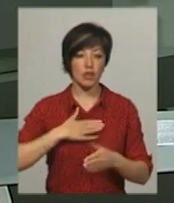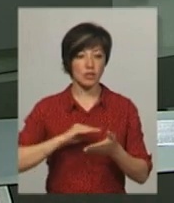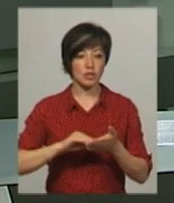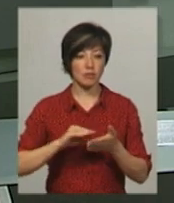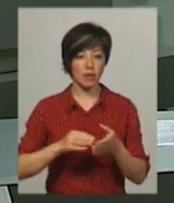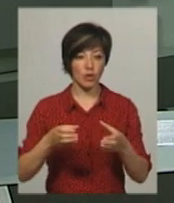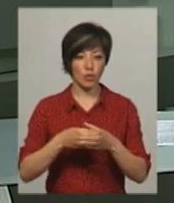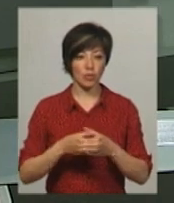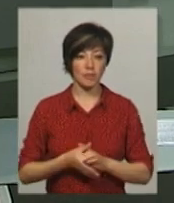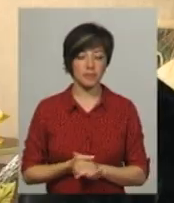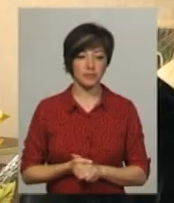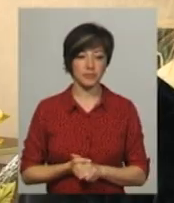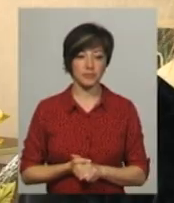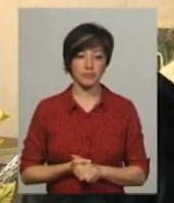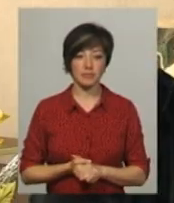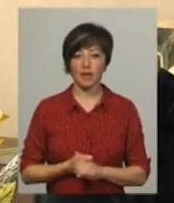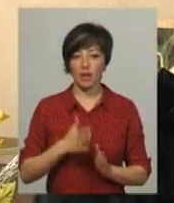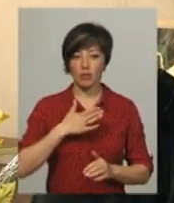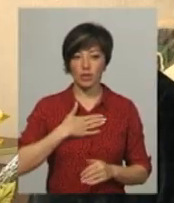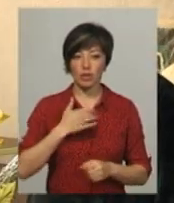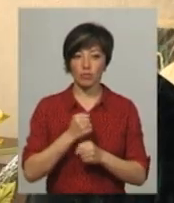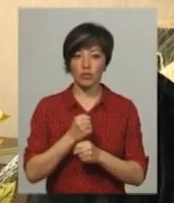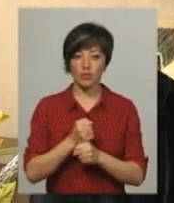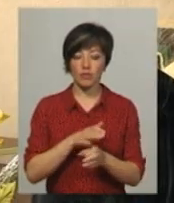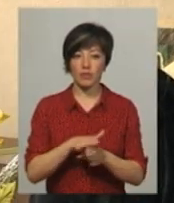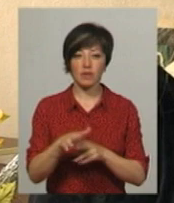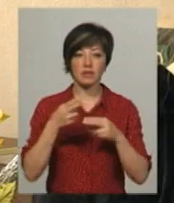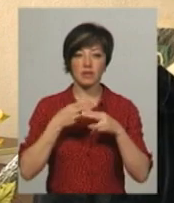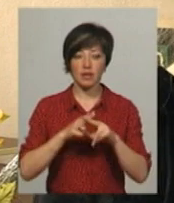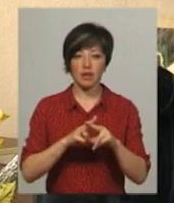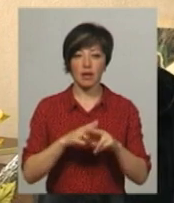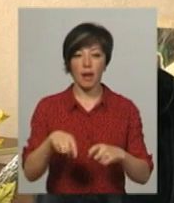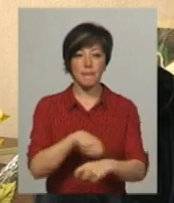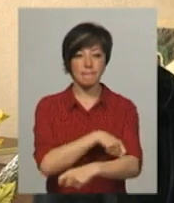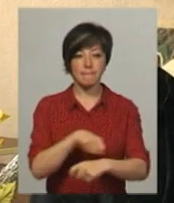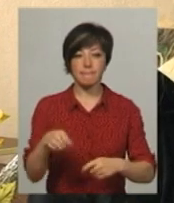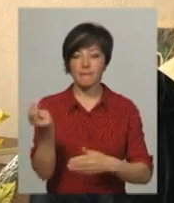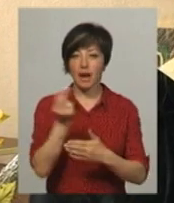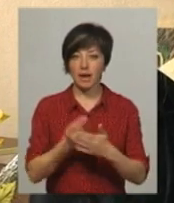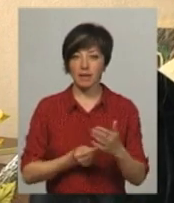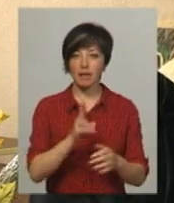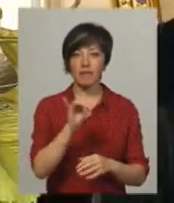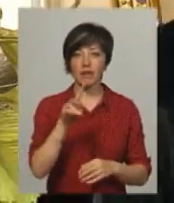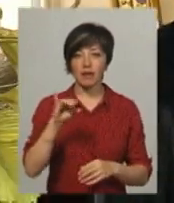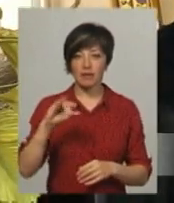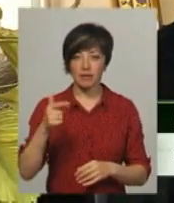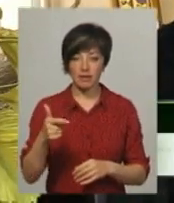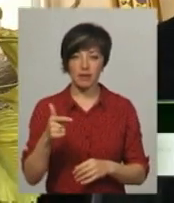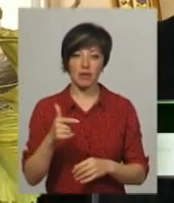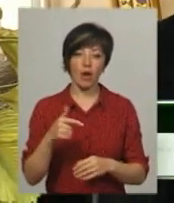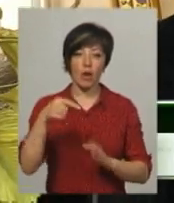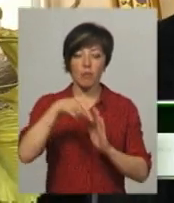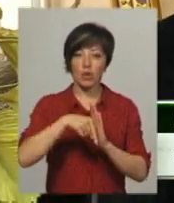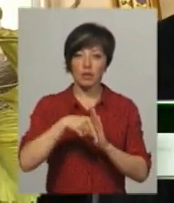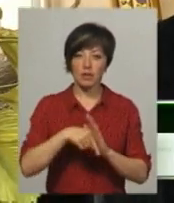знімальна група. Мої роботи виконані в техніках баті, квілінг і екскрібріс. Мотиви